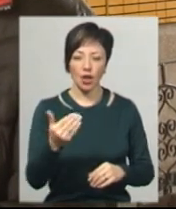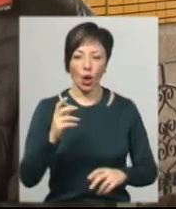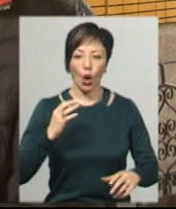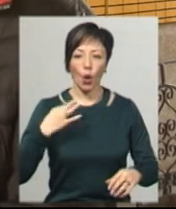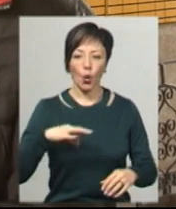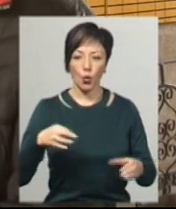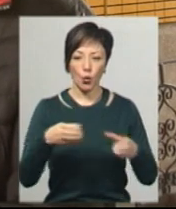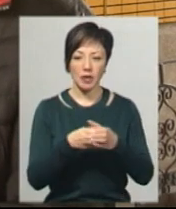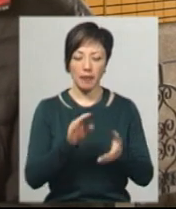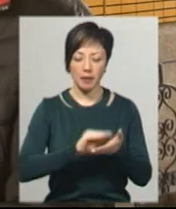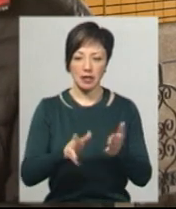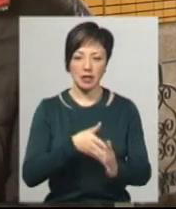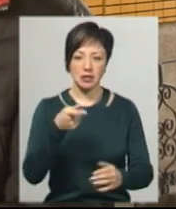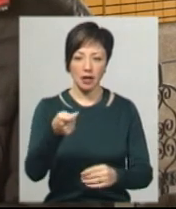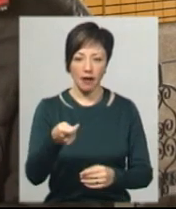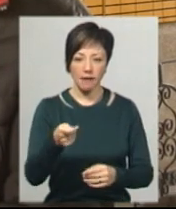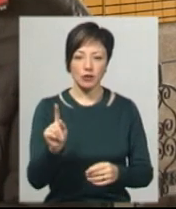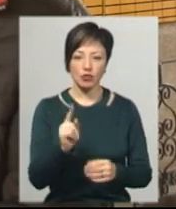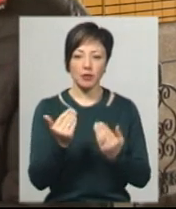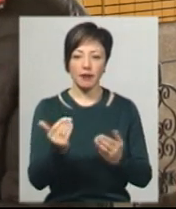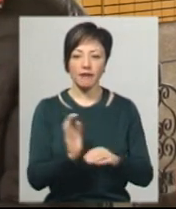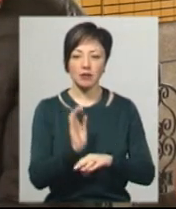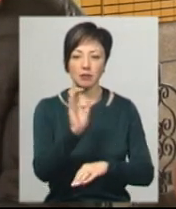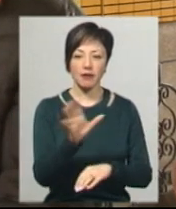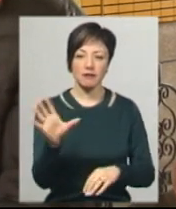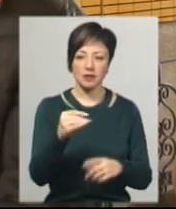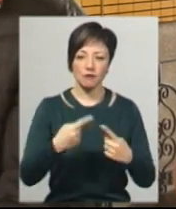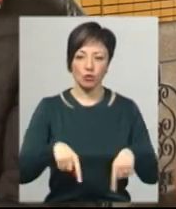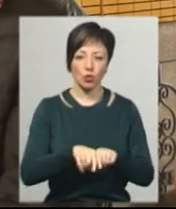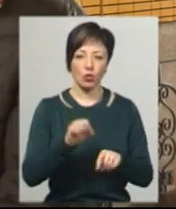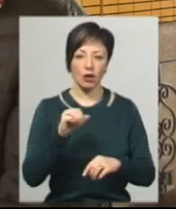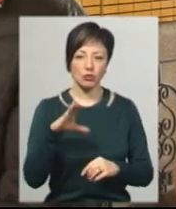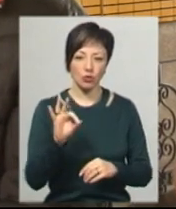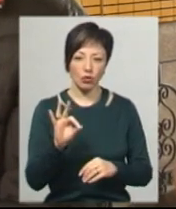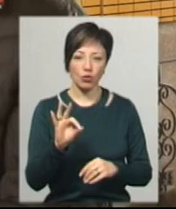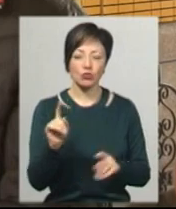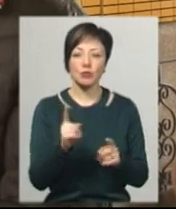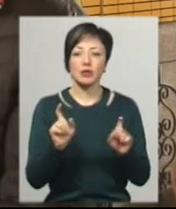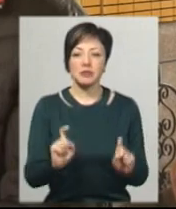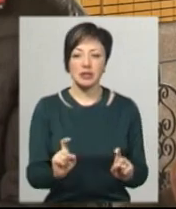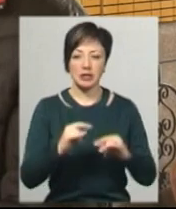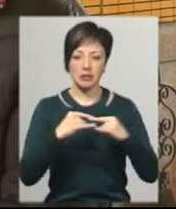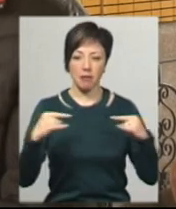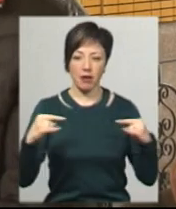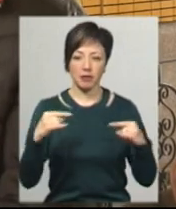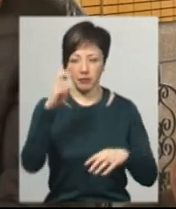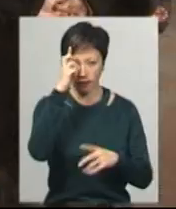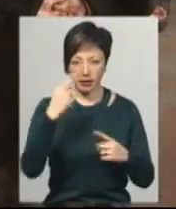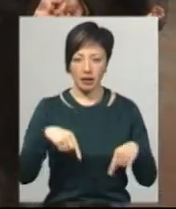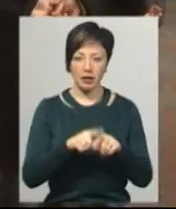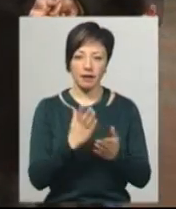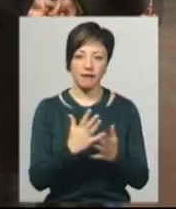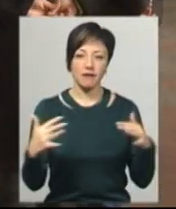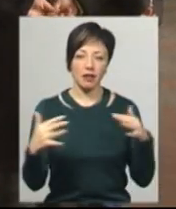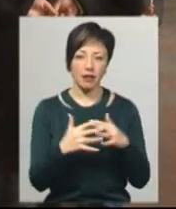написали такі заяви, щоб їх відправили всіх в зону АТО. Мовляв, що ми будемо сидіти за партами, коли в країні війна.